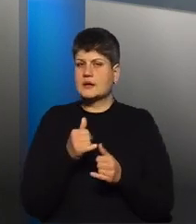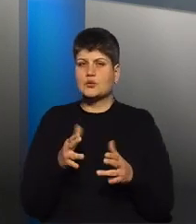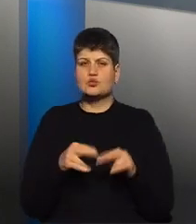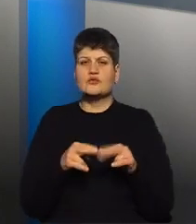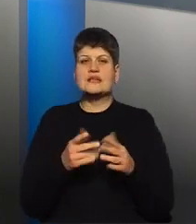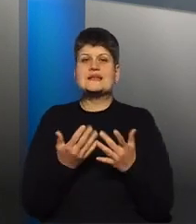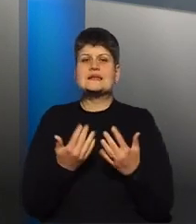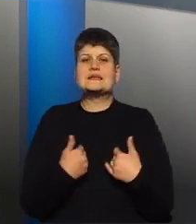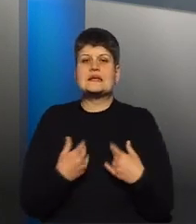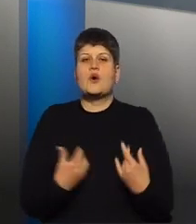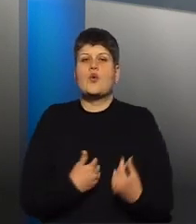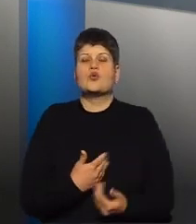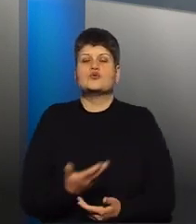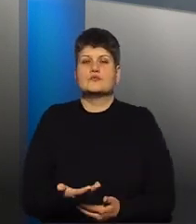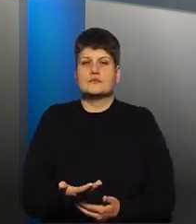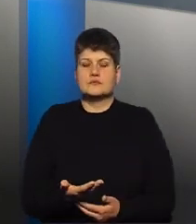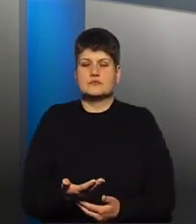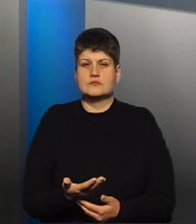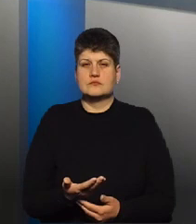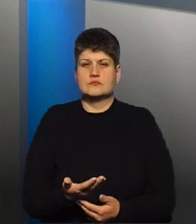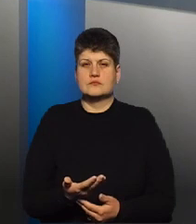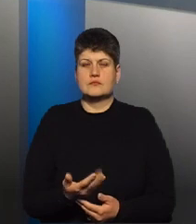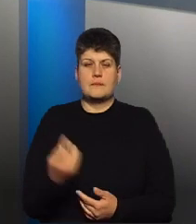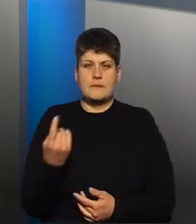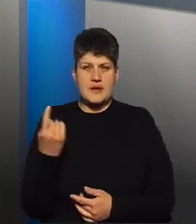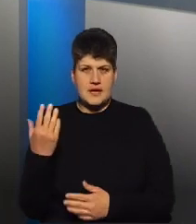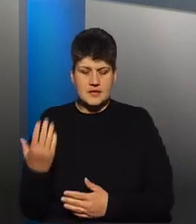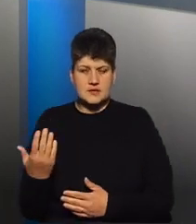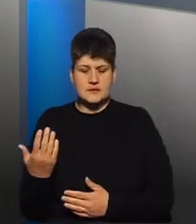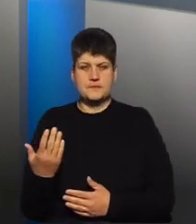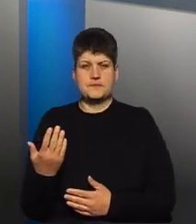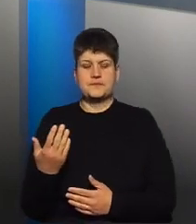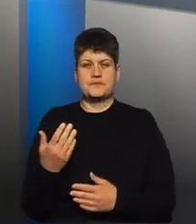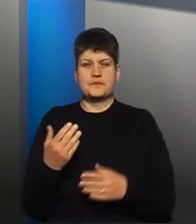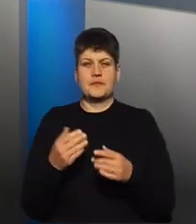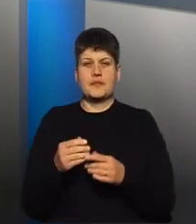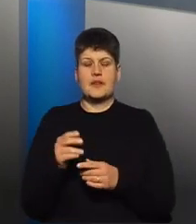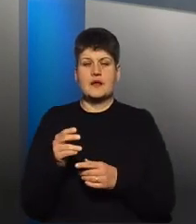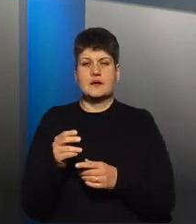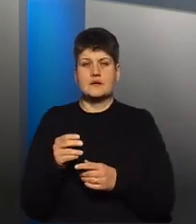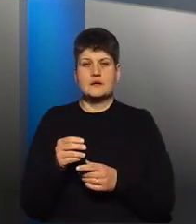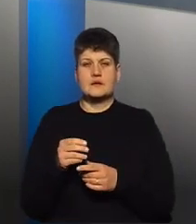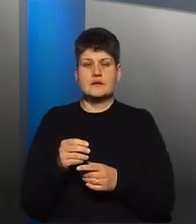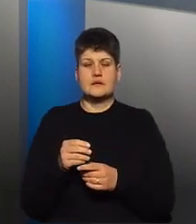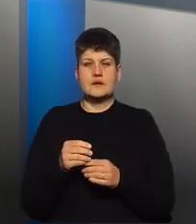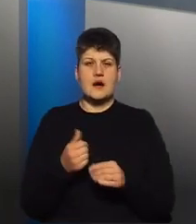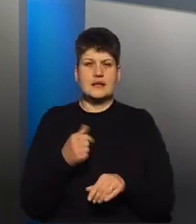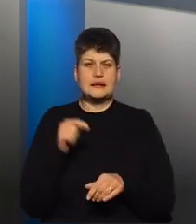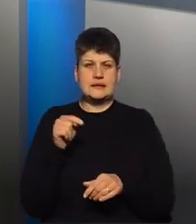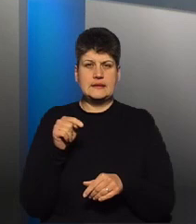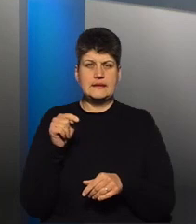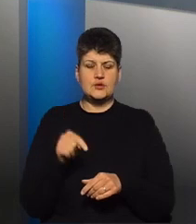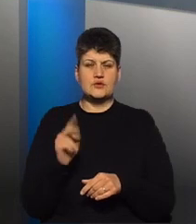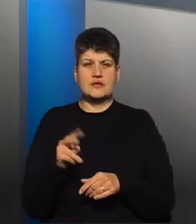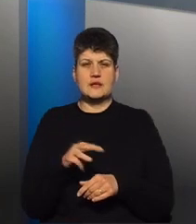потрібно? Щоб те, що депутати мені назначили за законом, тобто, останніх тисячу квадратів метрів мають